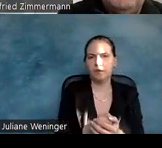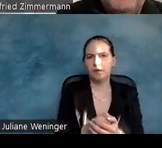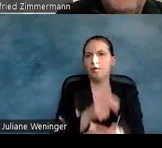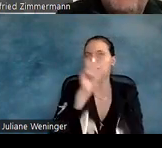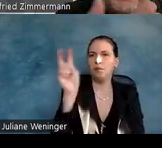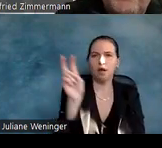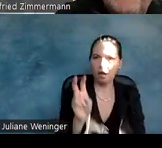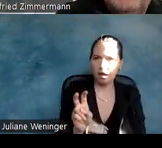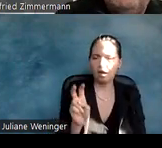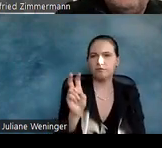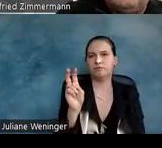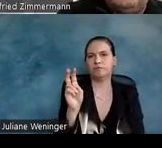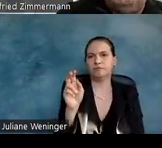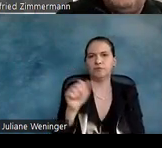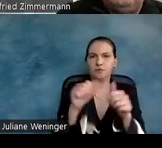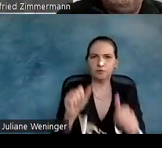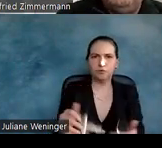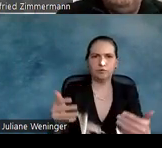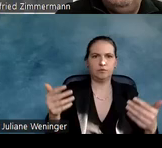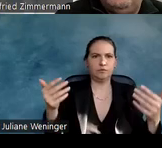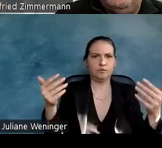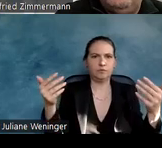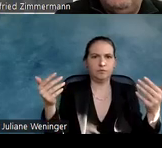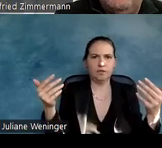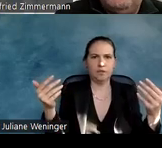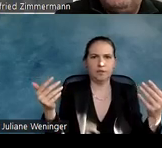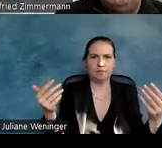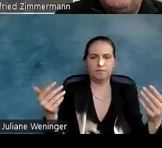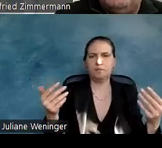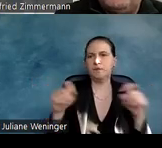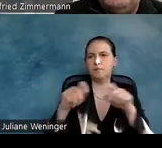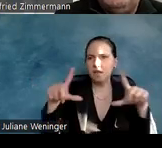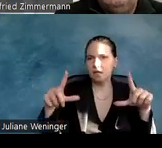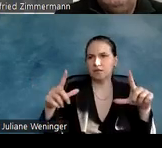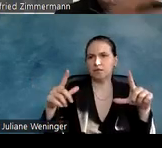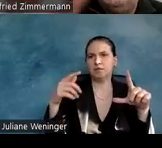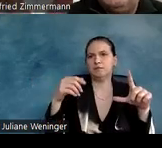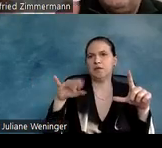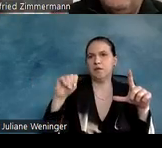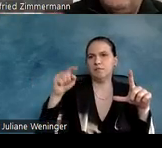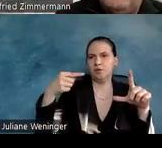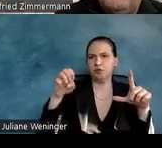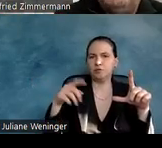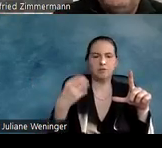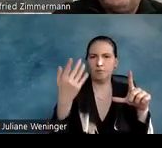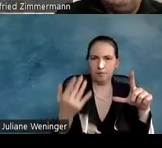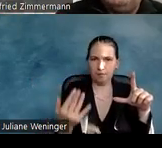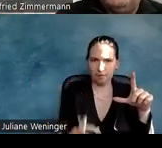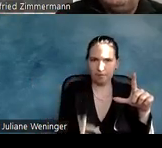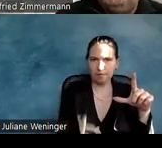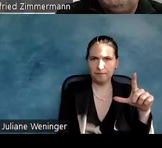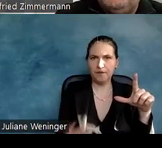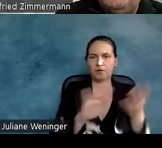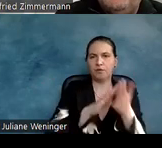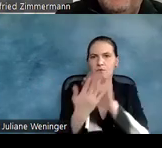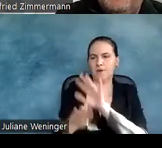Paragraphen, bei den Figuren gibt es bei dem Image, was gibt es da, man sieht alles dann auf der rechten